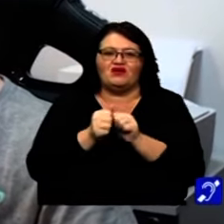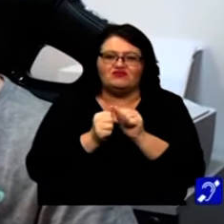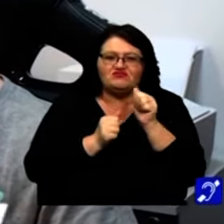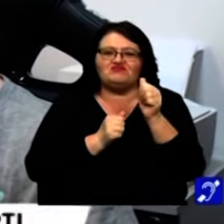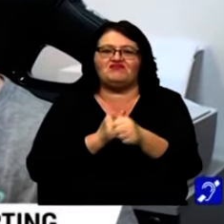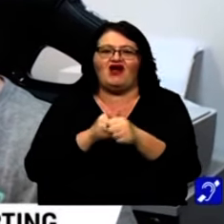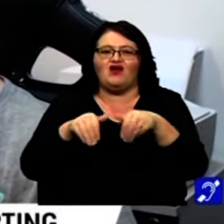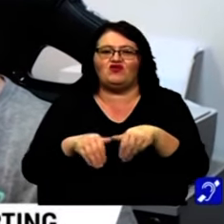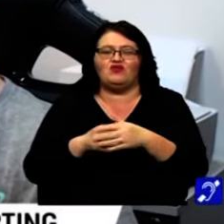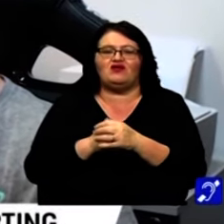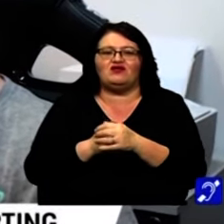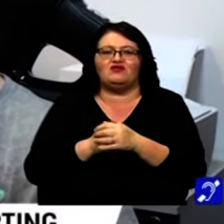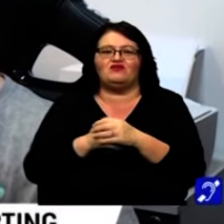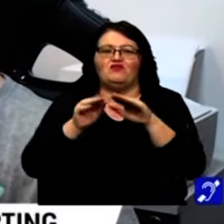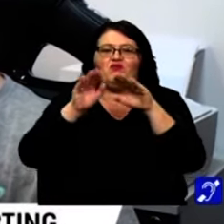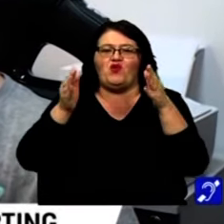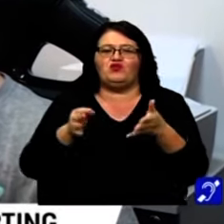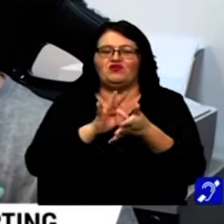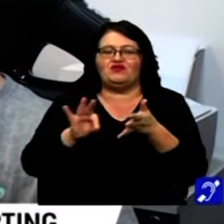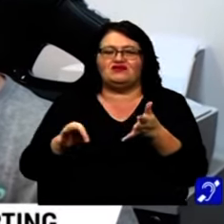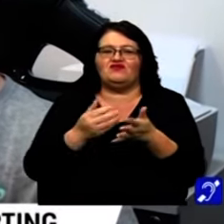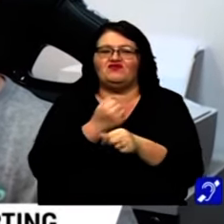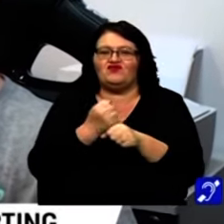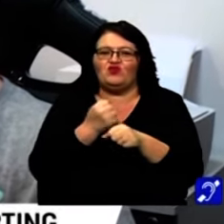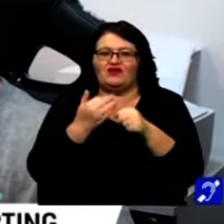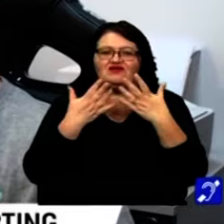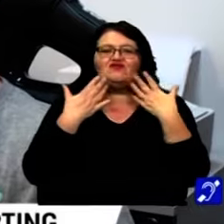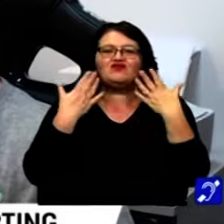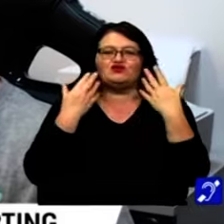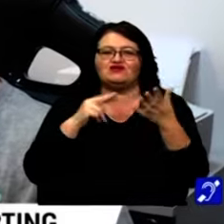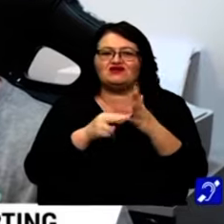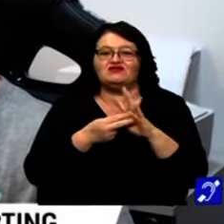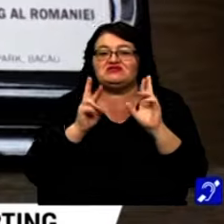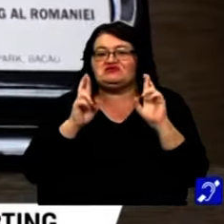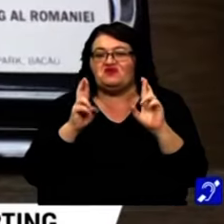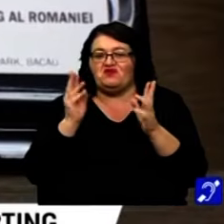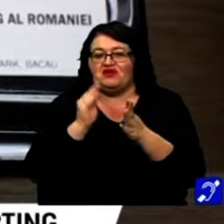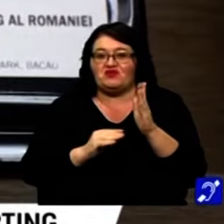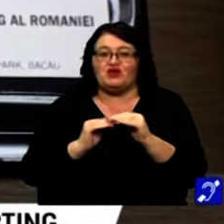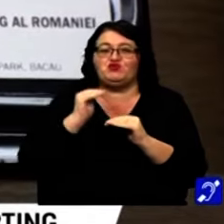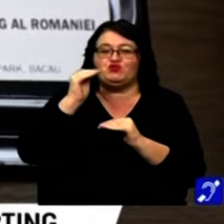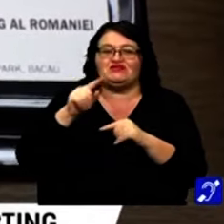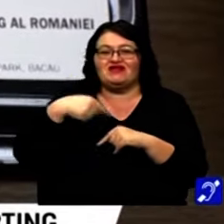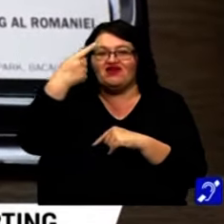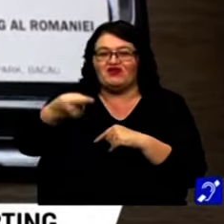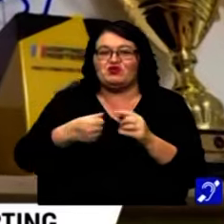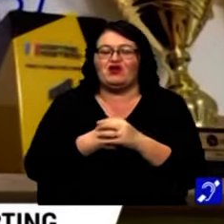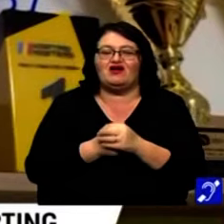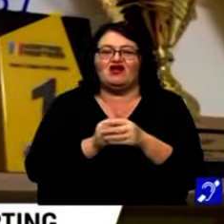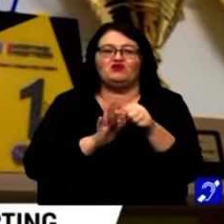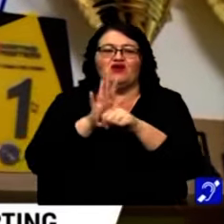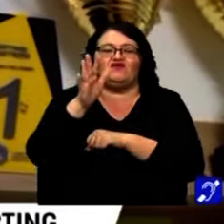fiecare an și acum au culminat într-un podium. Foarte felicit de acest rezultat și sper să merg și mai sus data viitor. La aceste